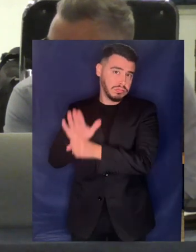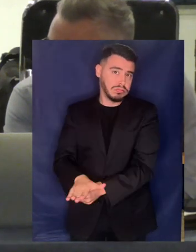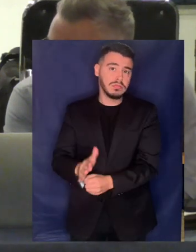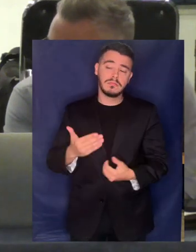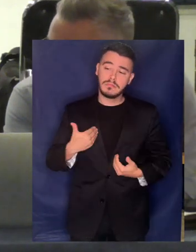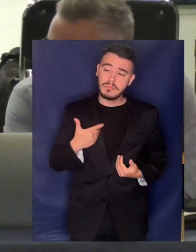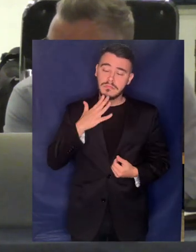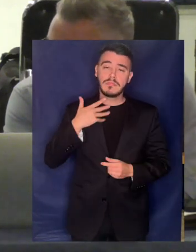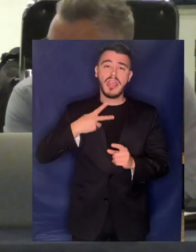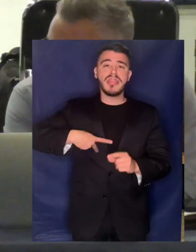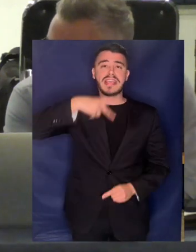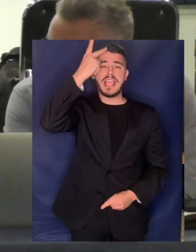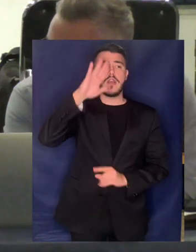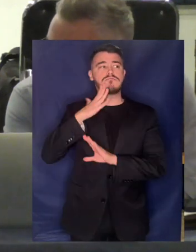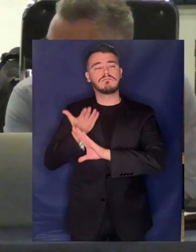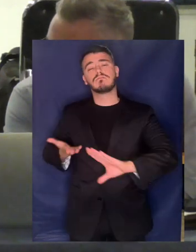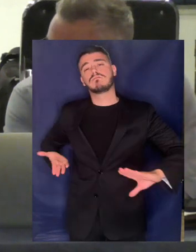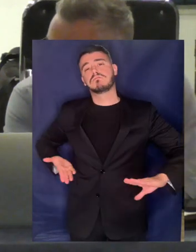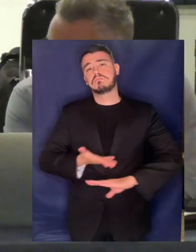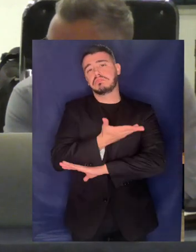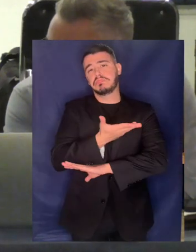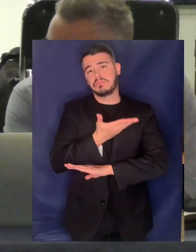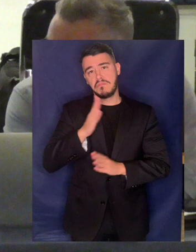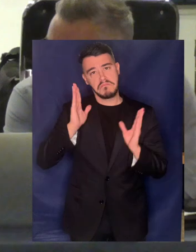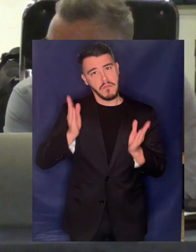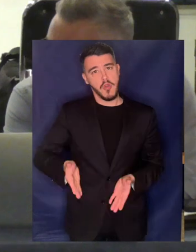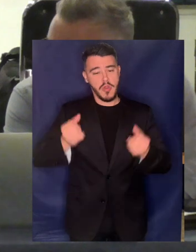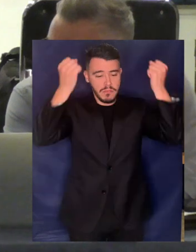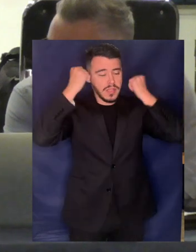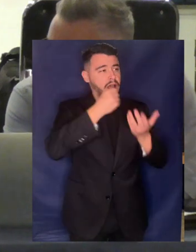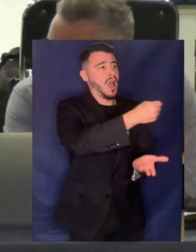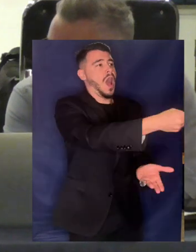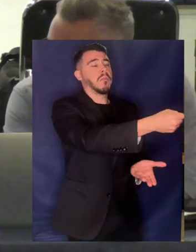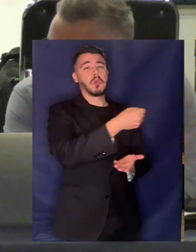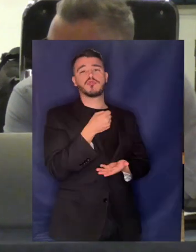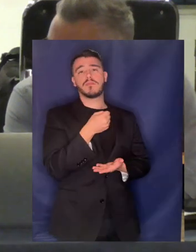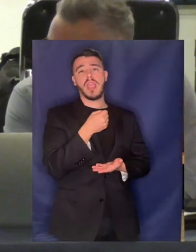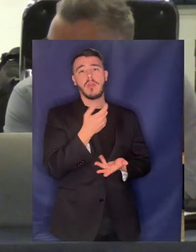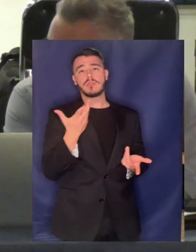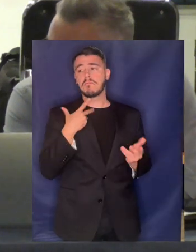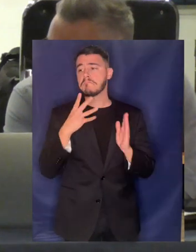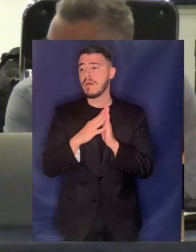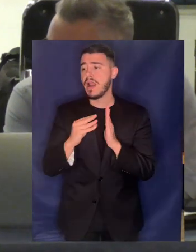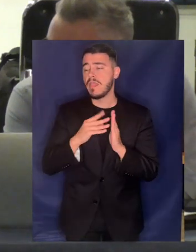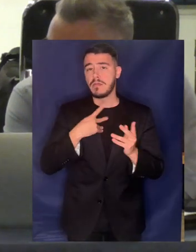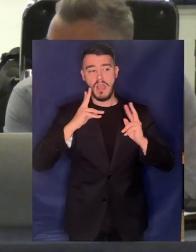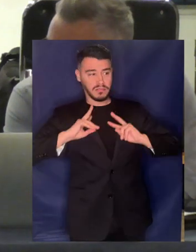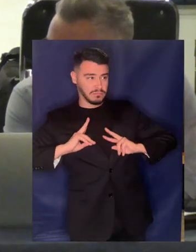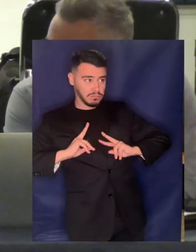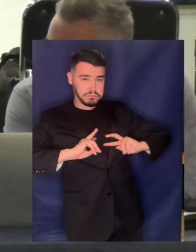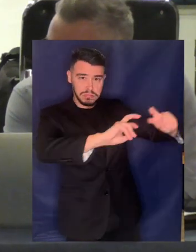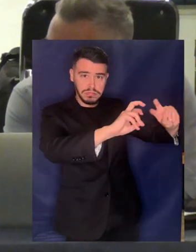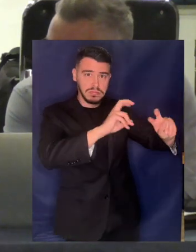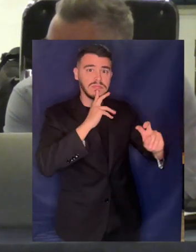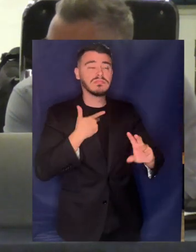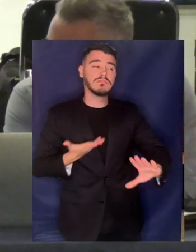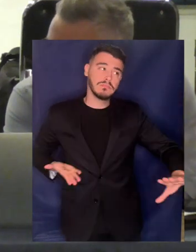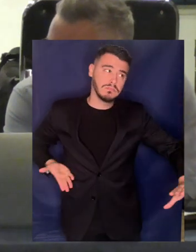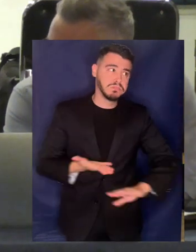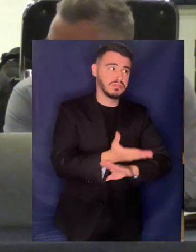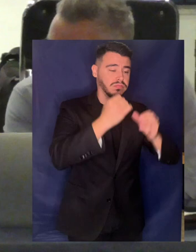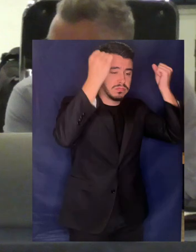λέμε εμείς οι νομικοί Έχεις το δικαίωμα δηλαδή να διεκδικήσεις αποζημιώσεις και με κάποιο τρόπο τέλος πάντων να προσφύγεις και να ζητήσεις το δίκιο σου